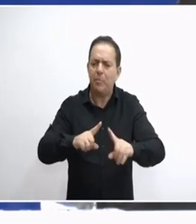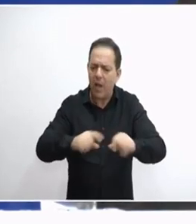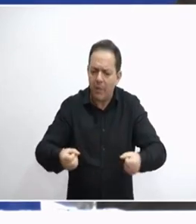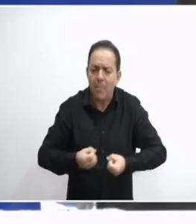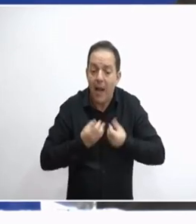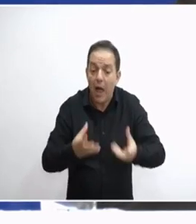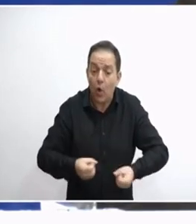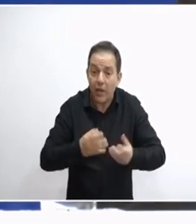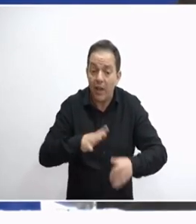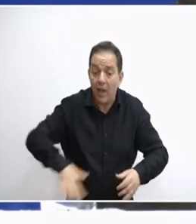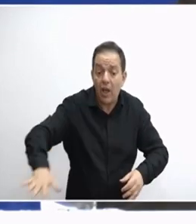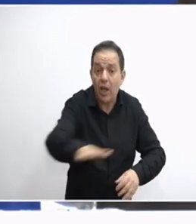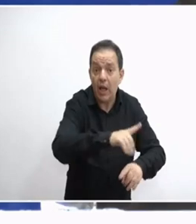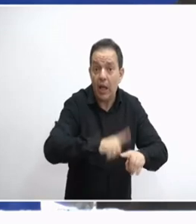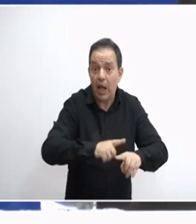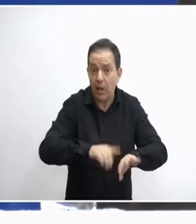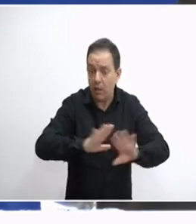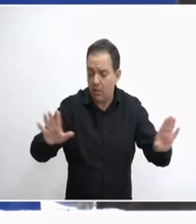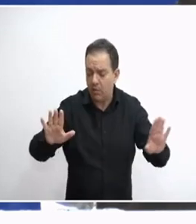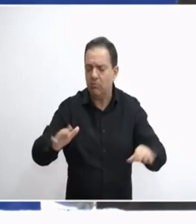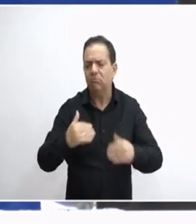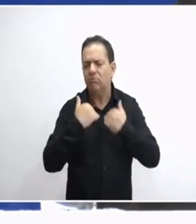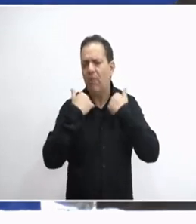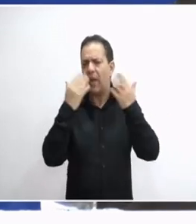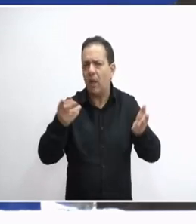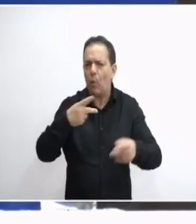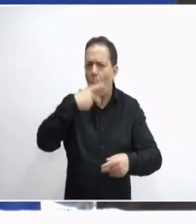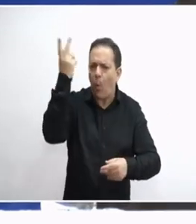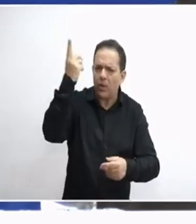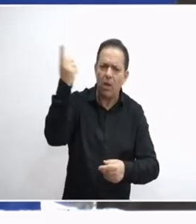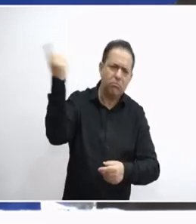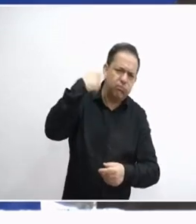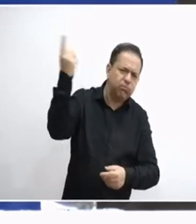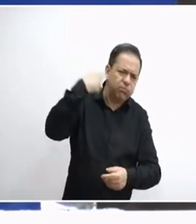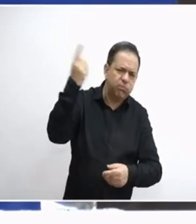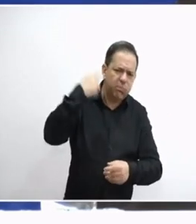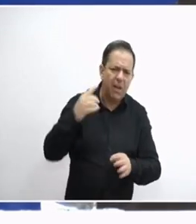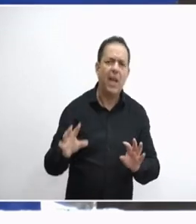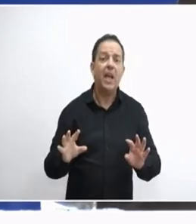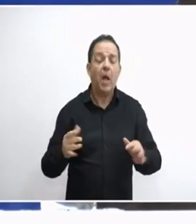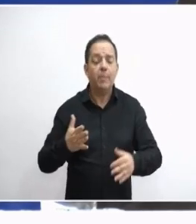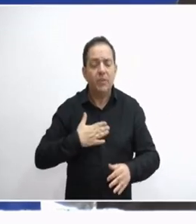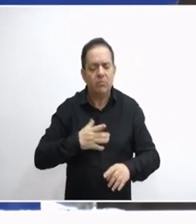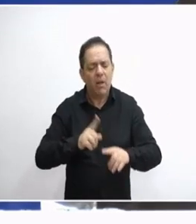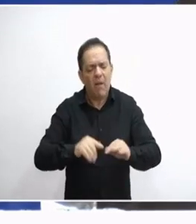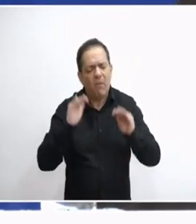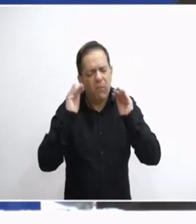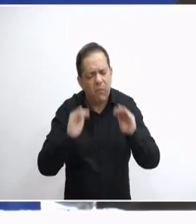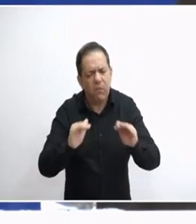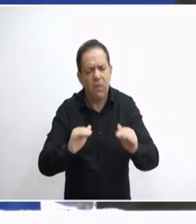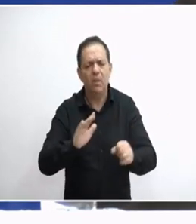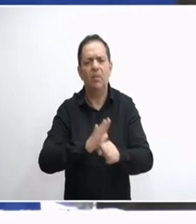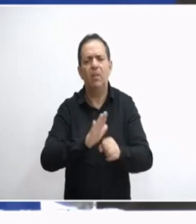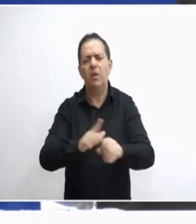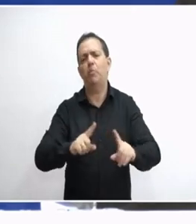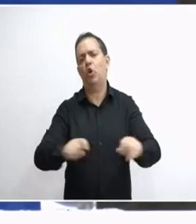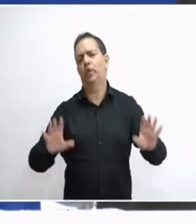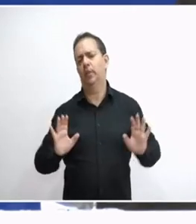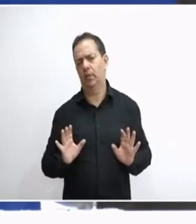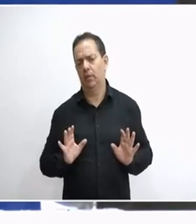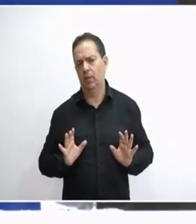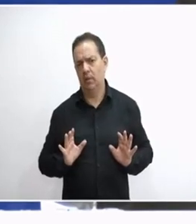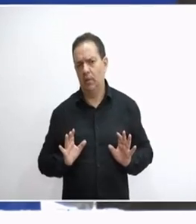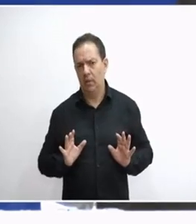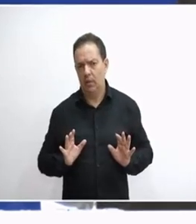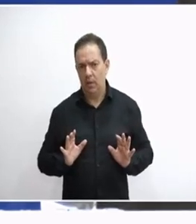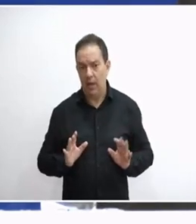κανένας ευρωπαϊκός χάρτης δεν ρυθμίζει, αν το θέλετε, αυτή τη δυναμική στην Ελλάδα. Ξεκινώντας, λοιπόν,